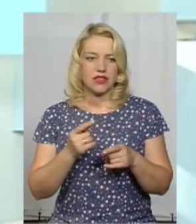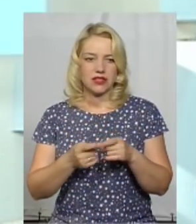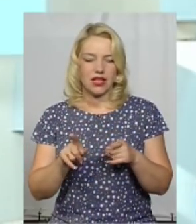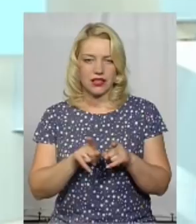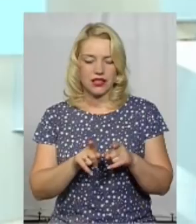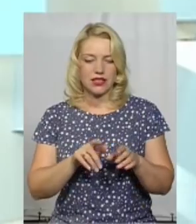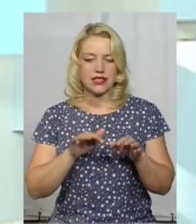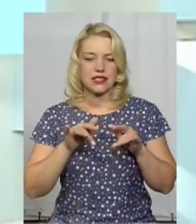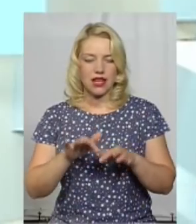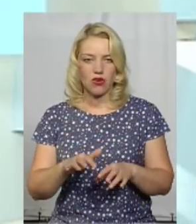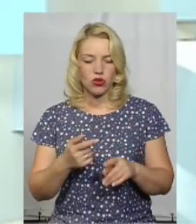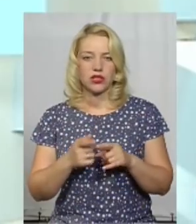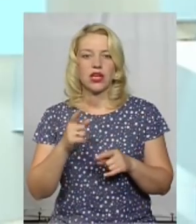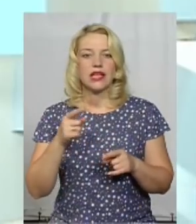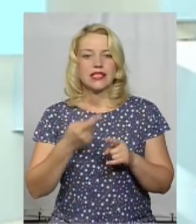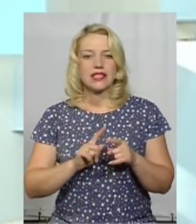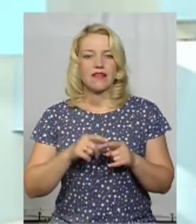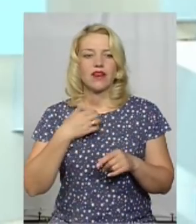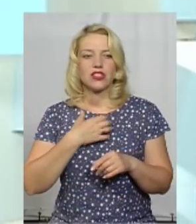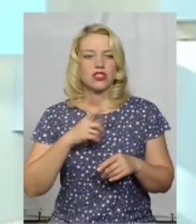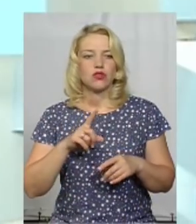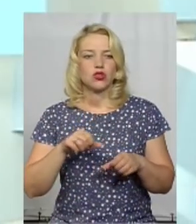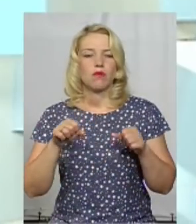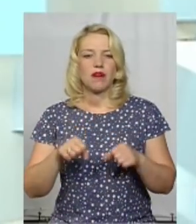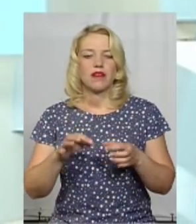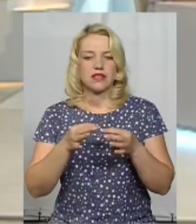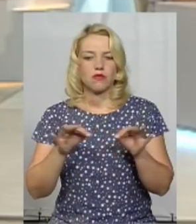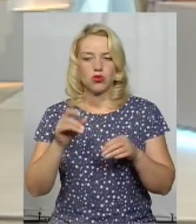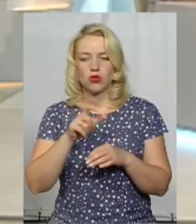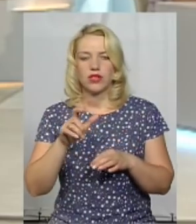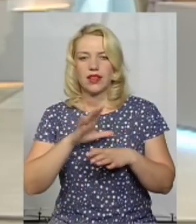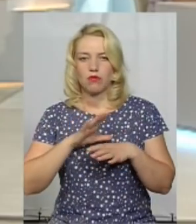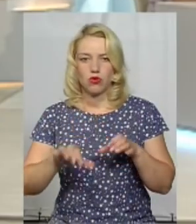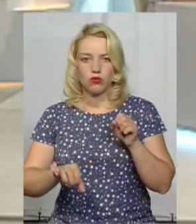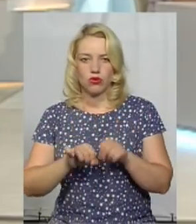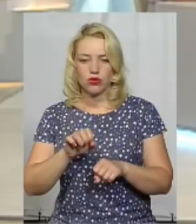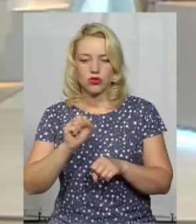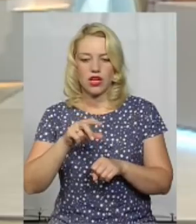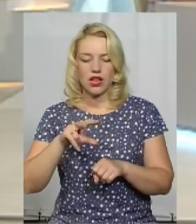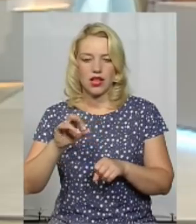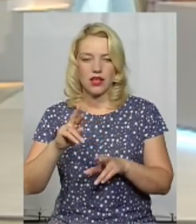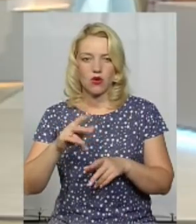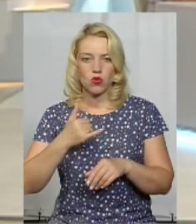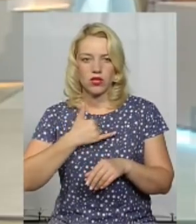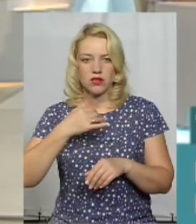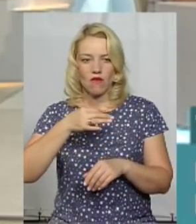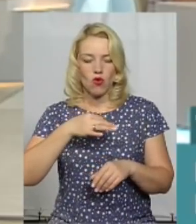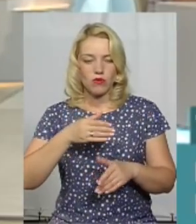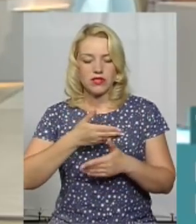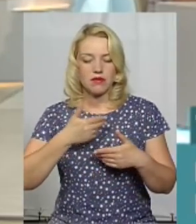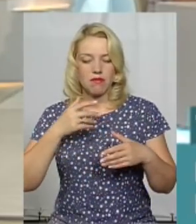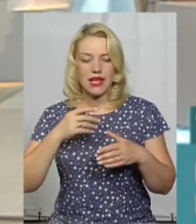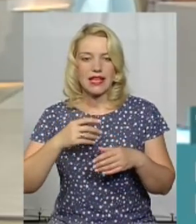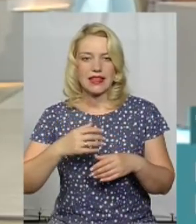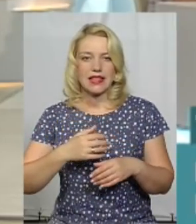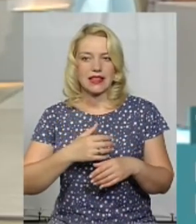заходи. Адже це важливо, щоби права та свободи людей не були порушені. Але так, як, напевне, в нашій області ми дбаємо про те,